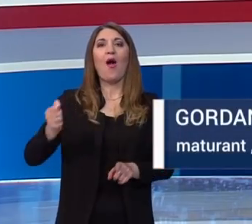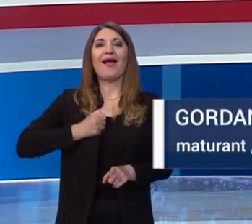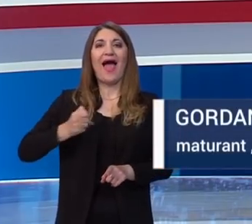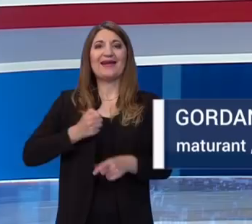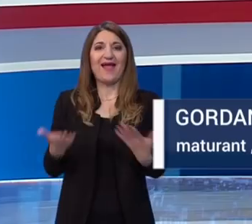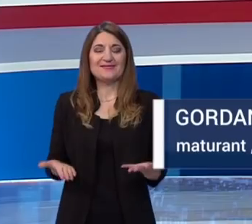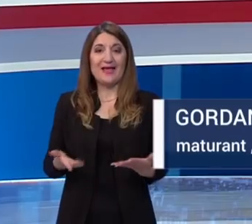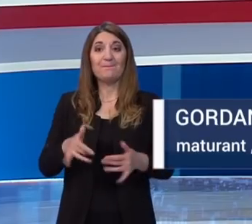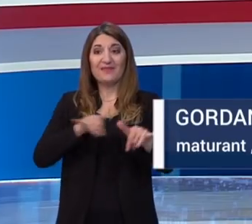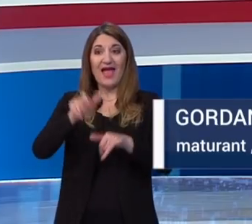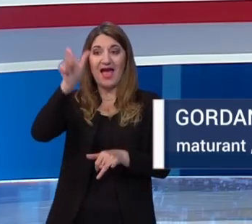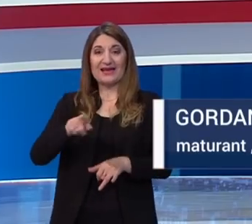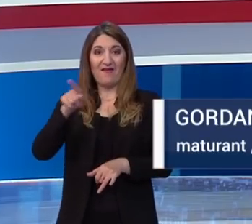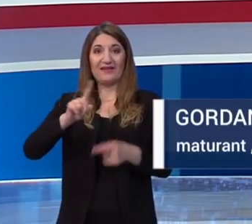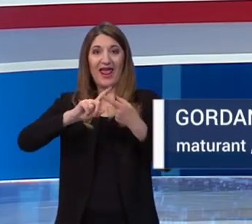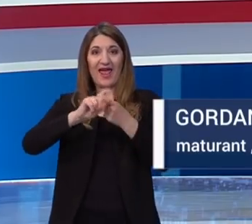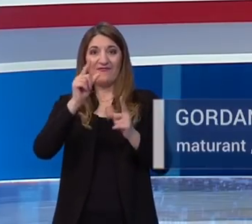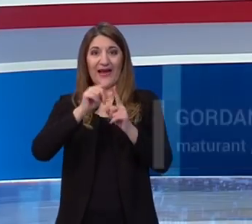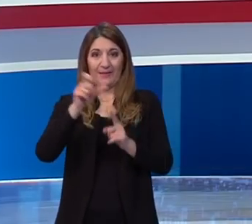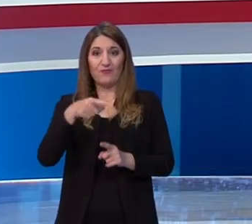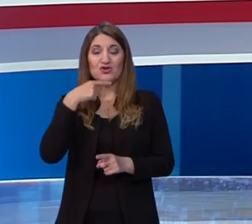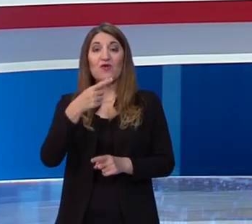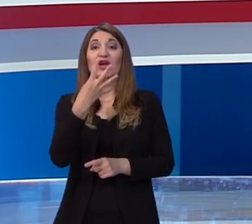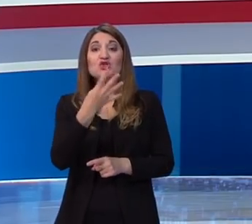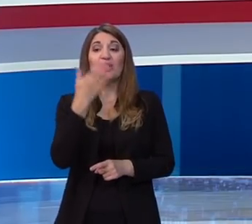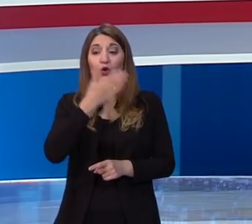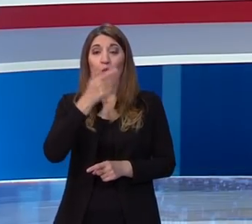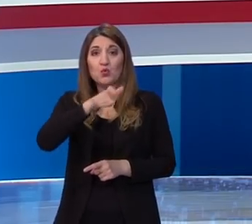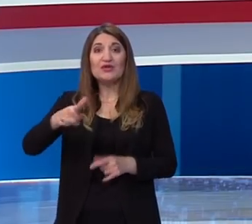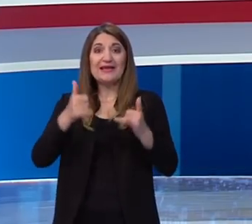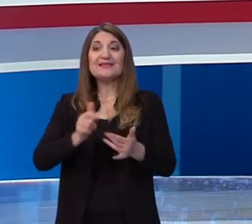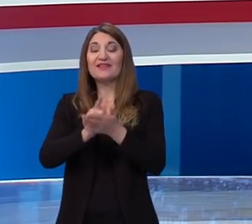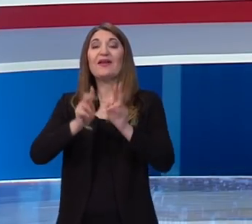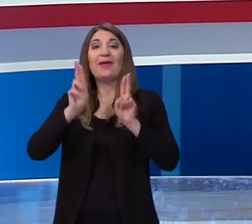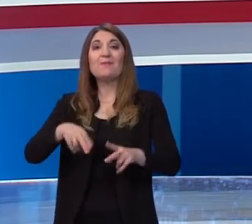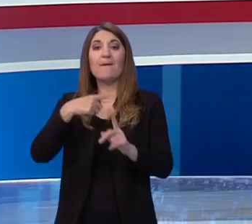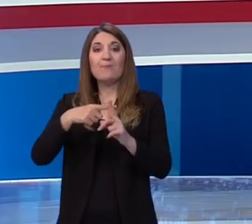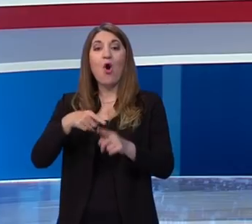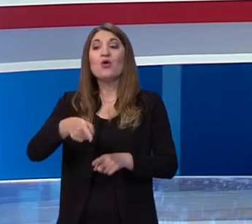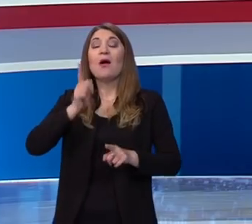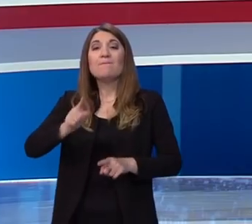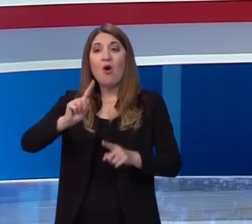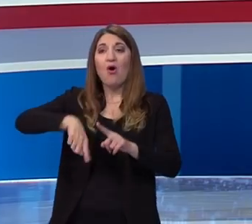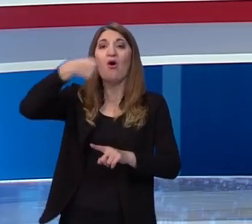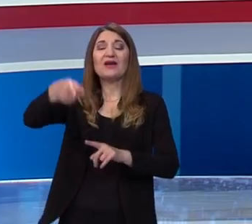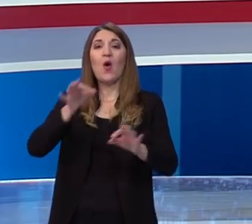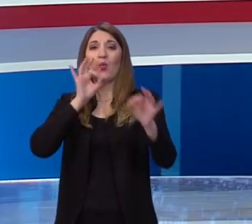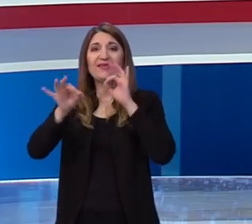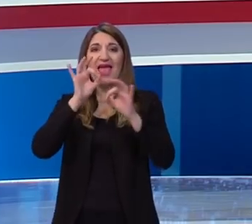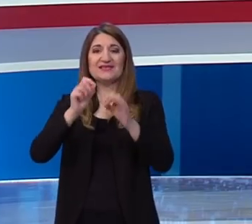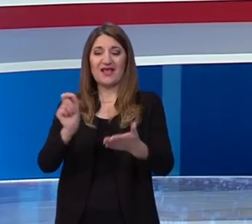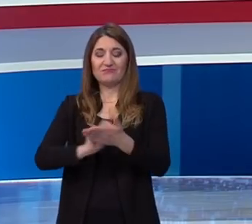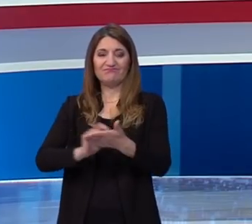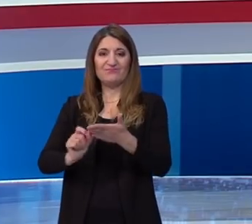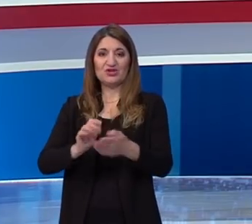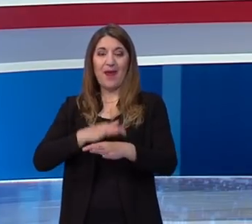Filipović da je četiri učenika, je trenutno covid pozitivno i oni maturu moraju pisati na jesen. Ovo je